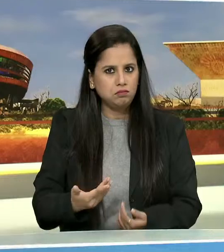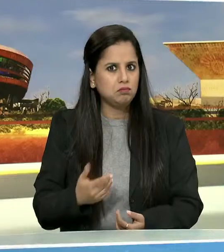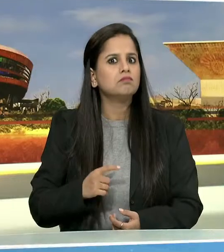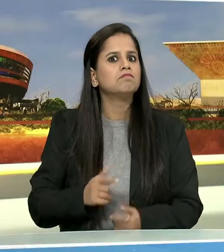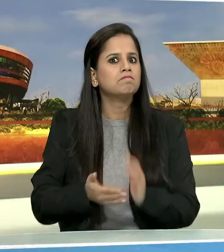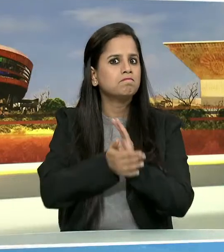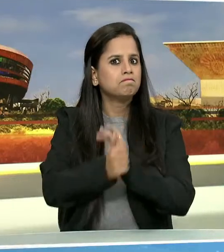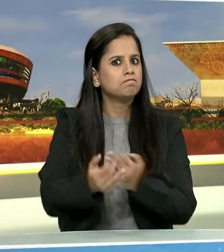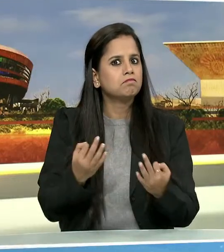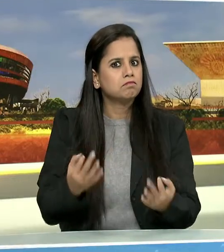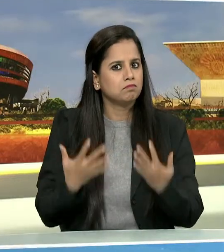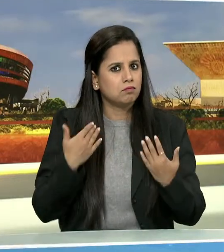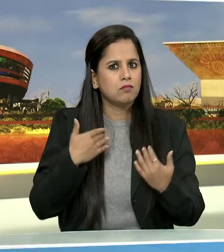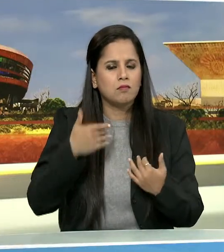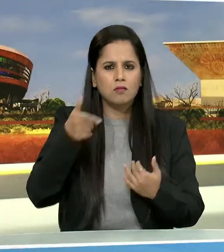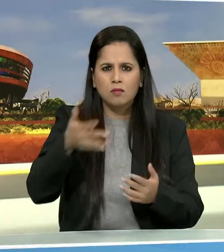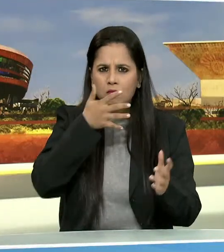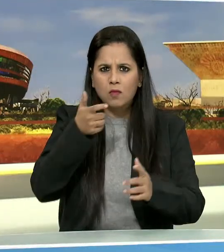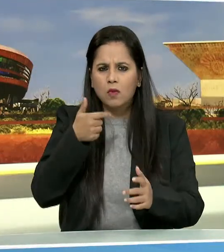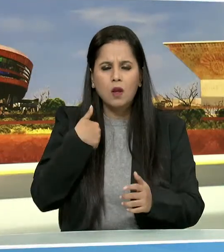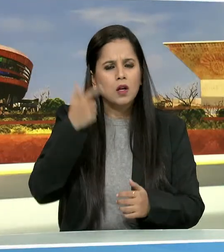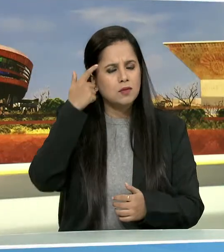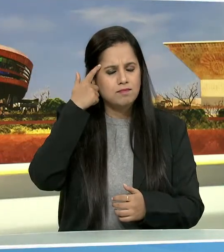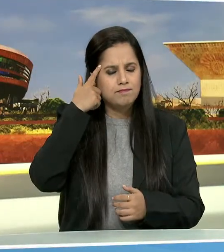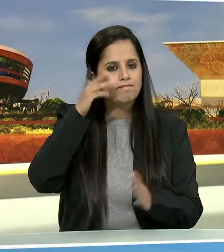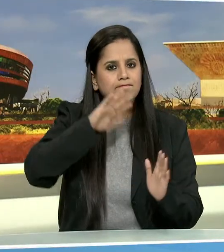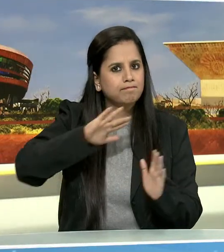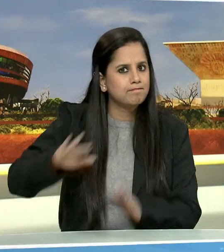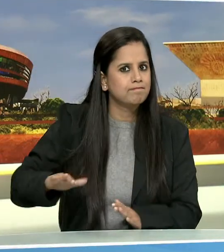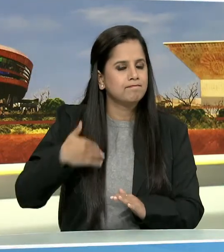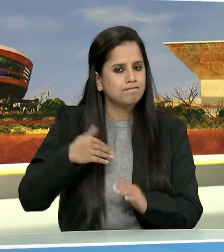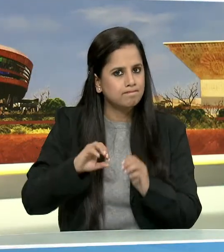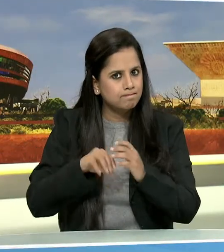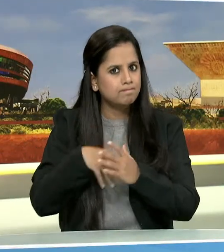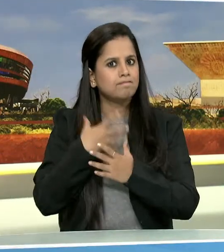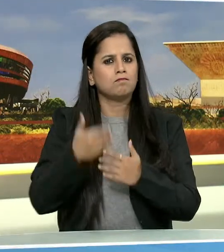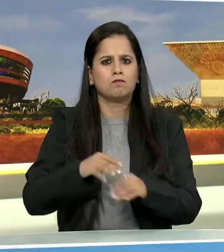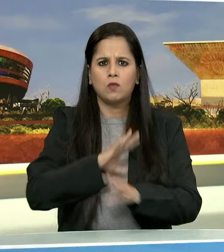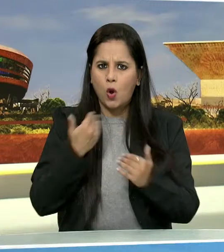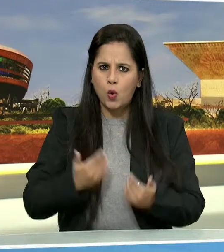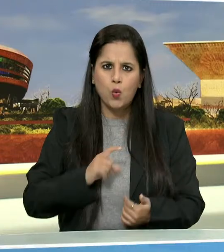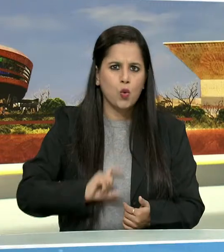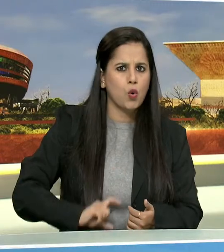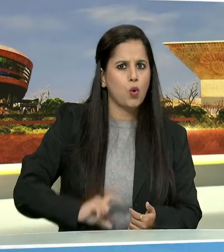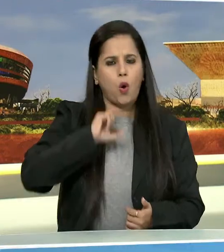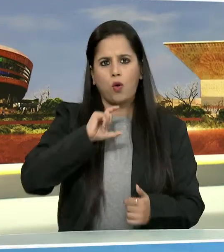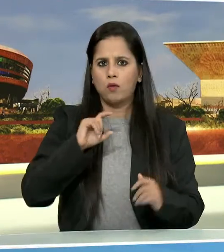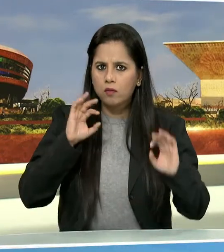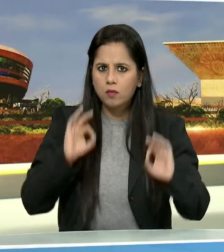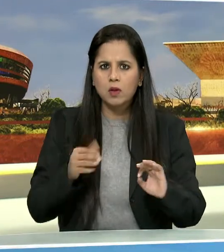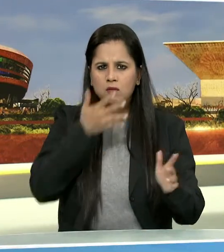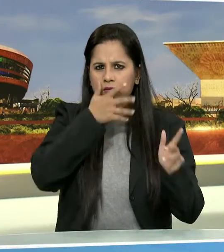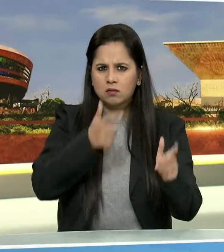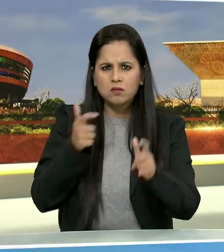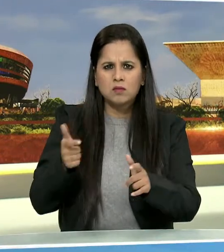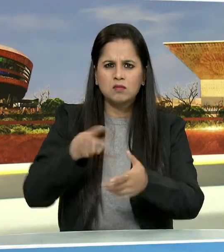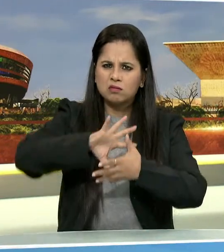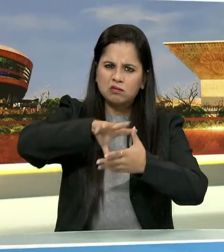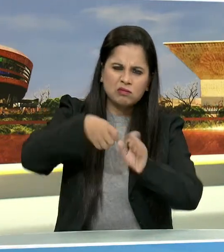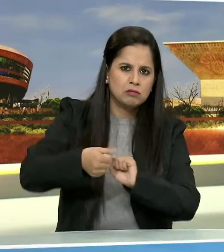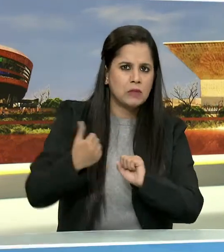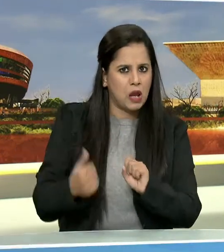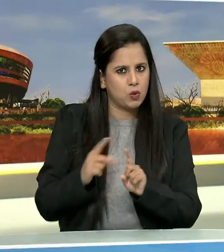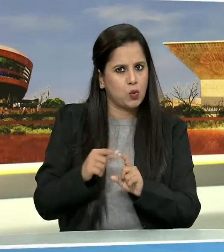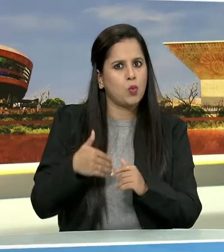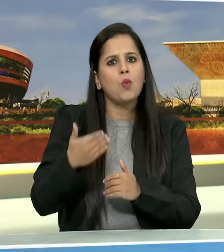कि हम उस हमले से उबरे और अब पूरे होसले के साथ आतंक को कुचल भी रहे